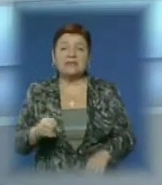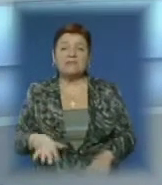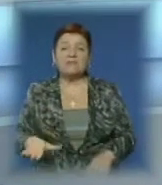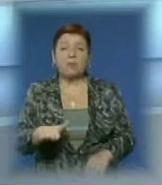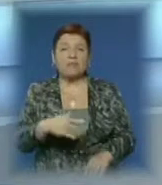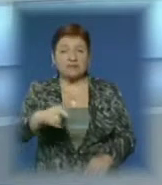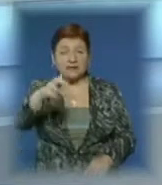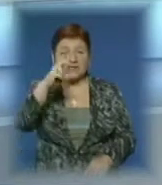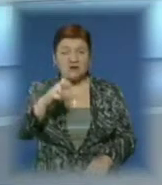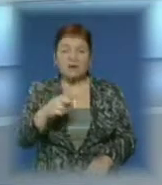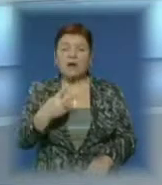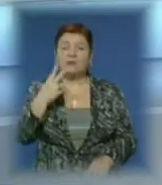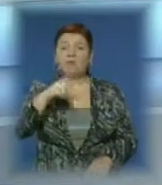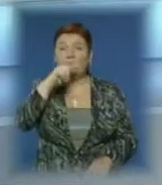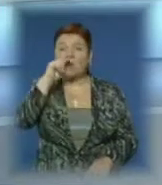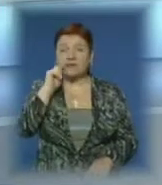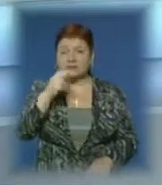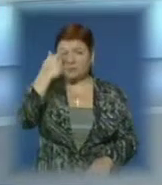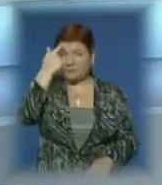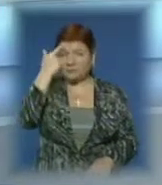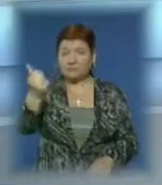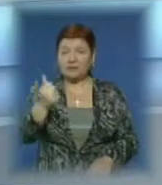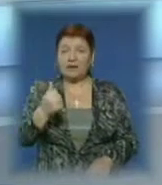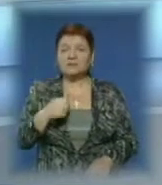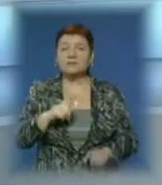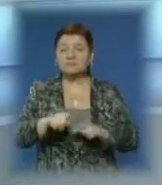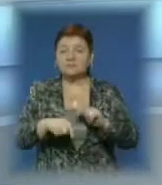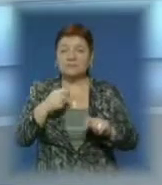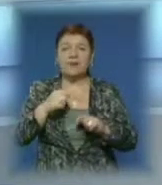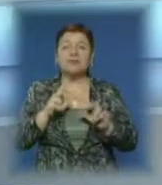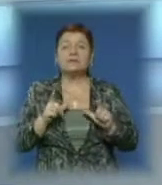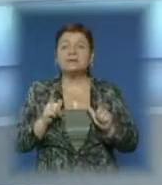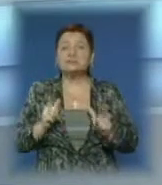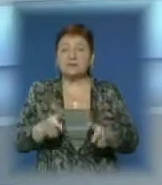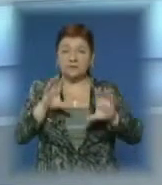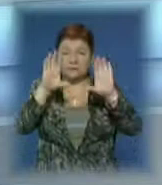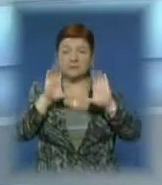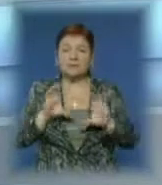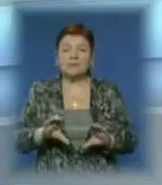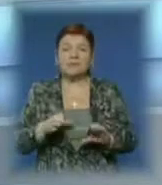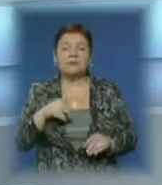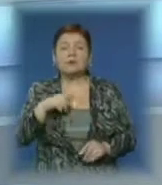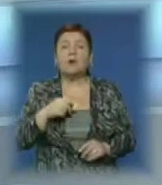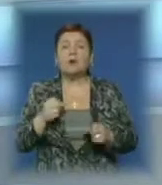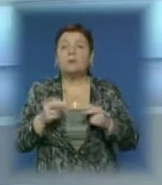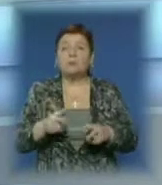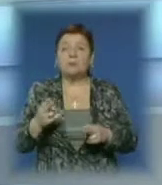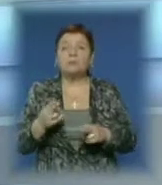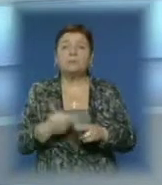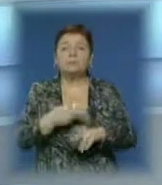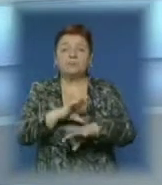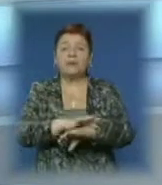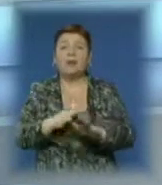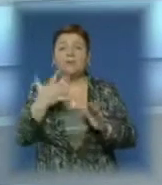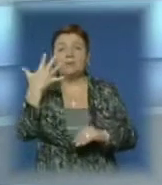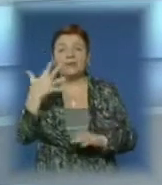держав. Наразі двом українцям оголосили про підозру в чиненні злочину. Згідно з кримінальним кодексом, порушникам загрожує позбавлення волі на